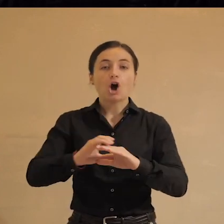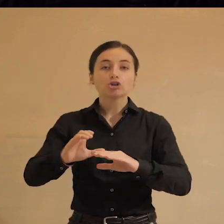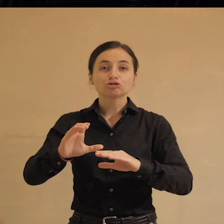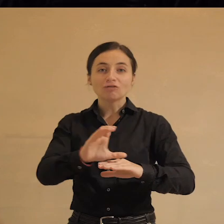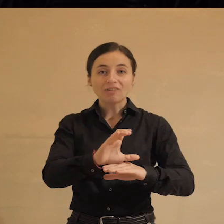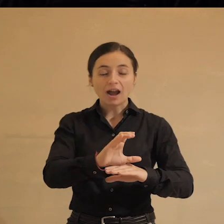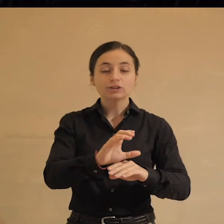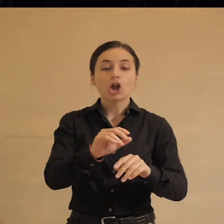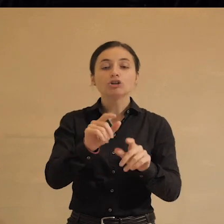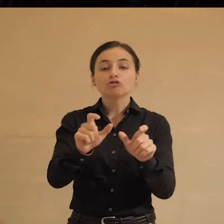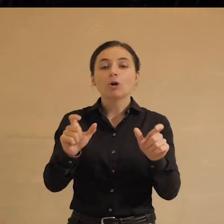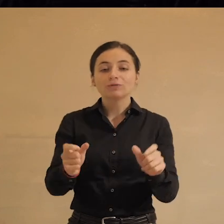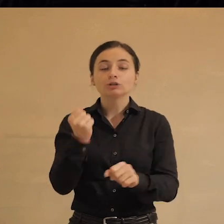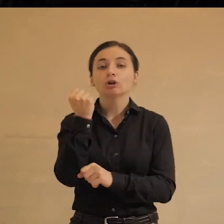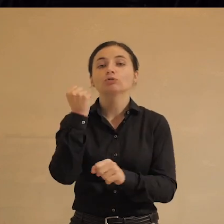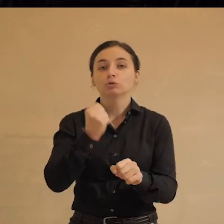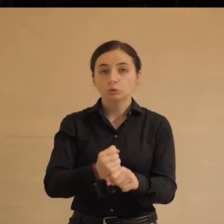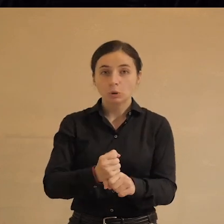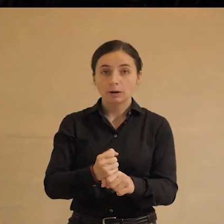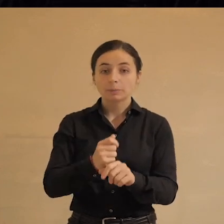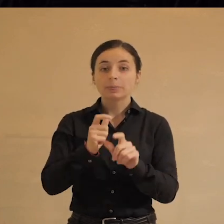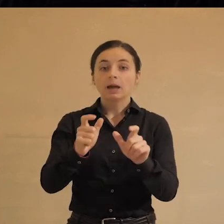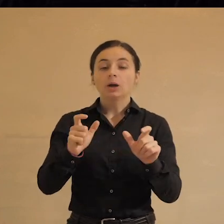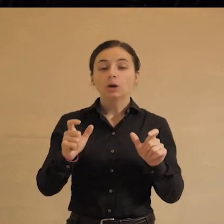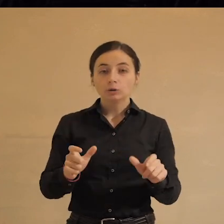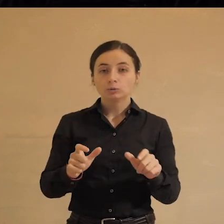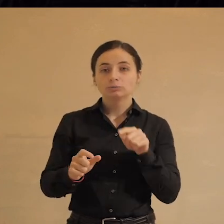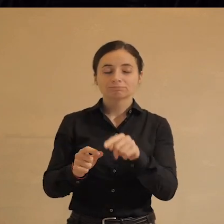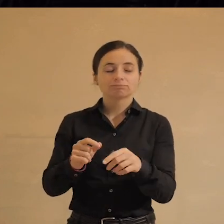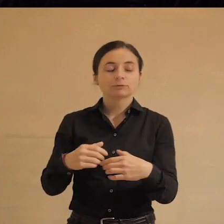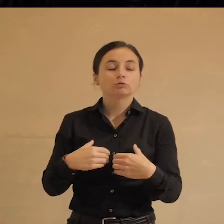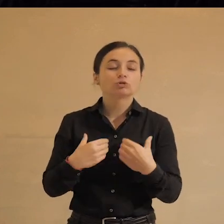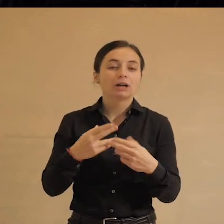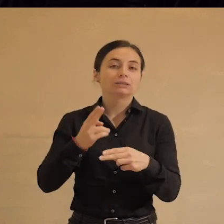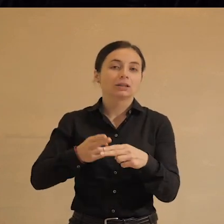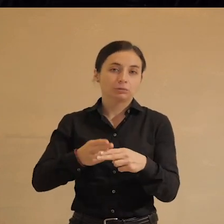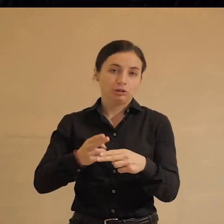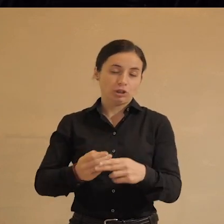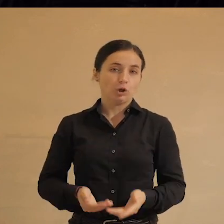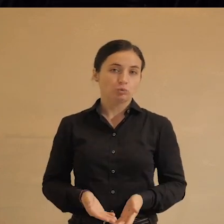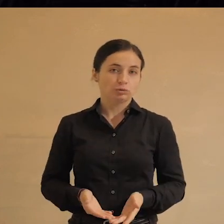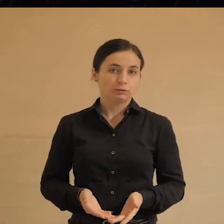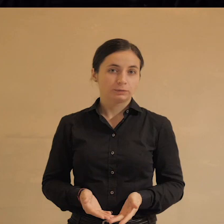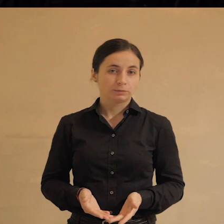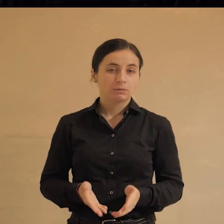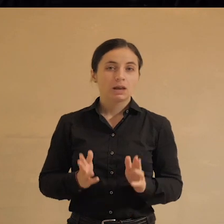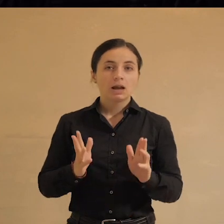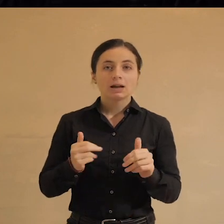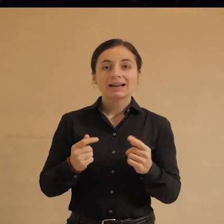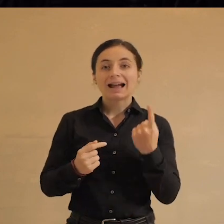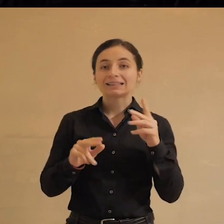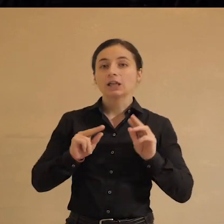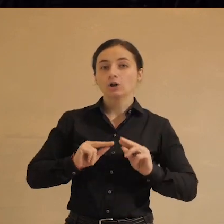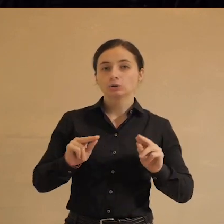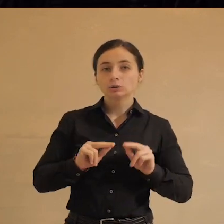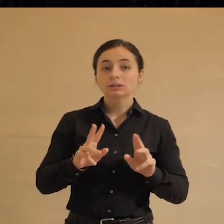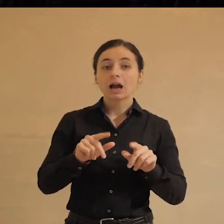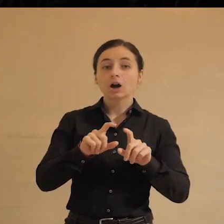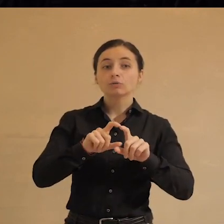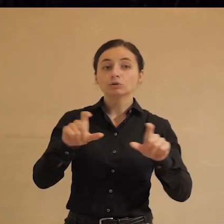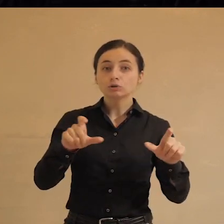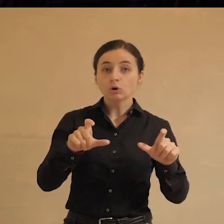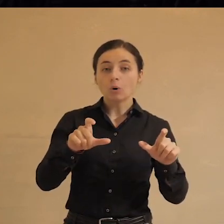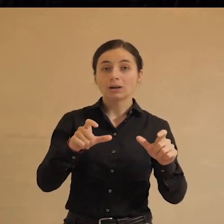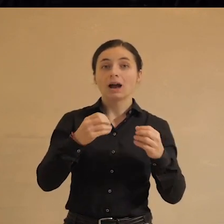а основана на другого типа ресурсах. Люди ей ужасно мешают, ужасно. Вот опять же, как одна учительница сказала, как же в школе хорошо,